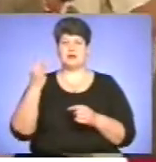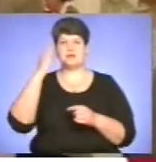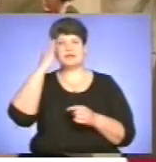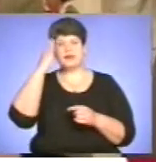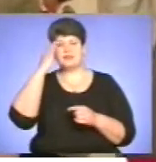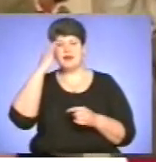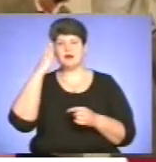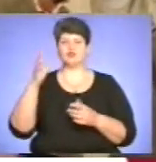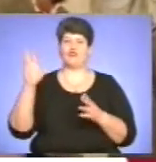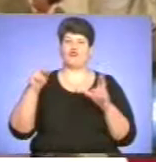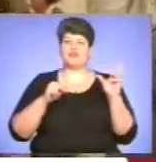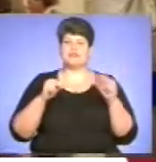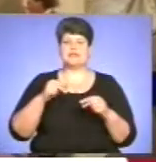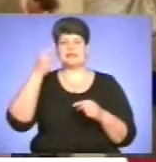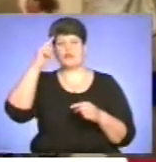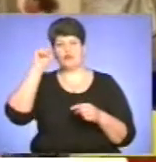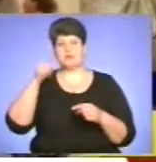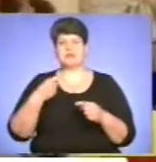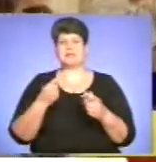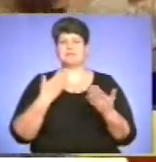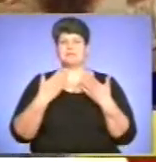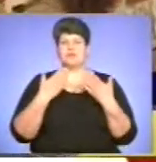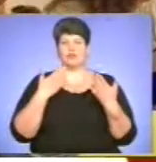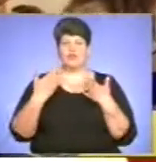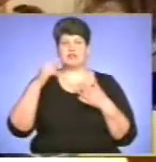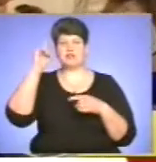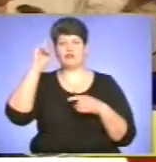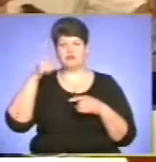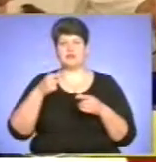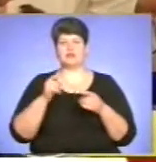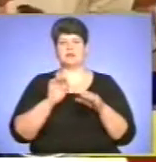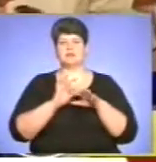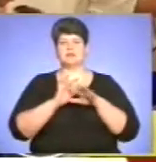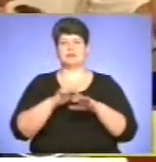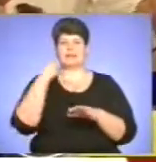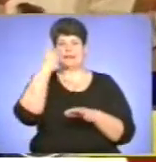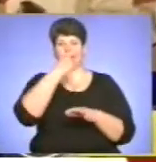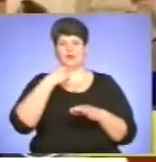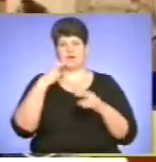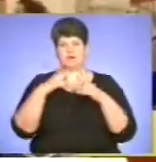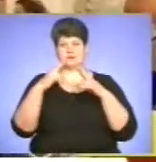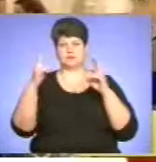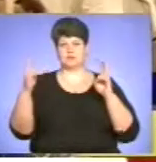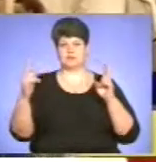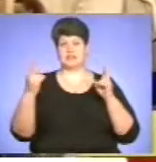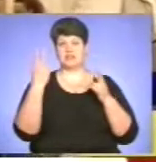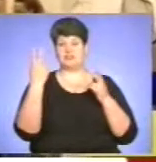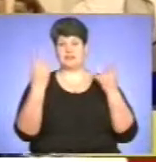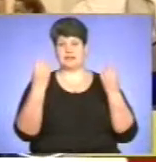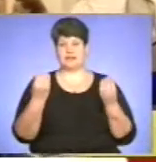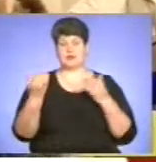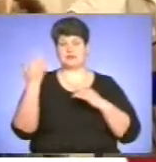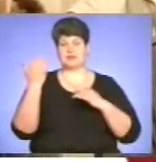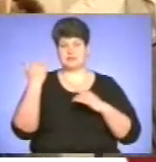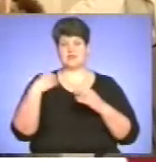везіння, уміння спілкуватися і уміння наводити індивідуальні мости. От два дні тому в нас в